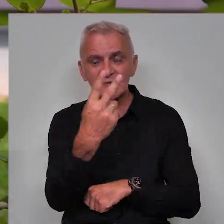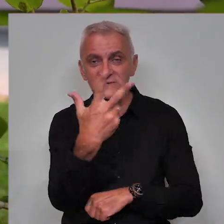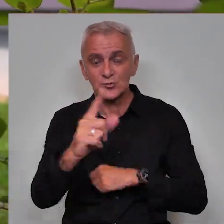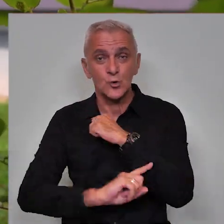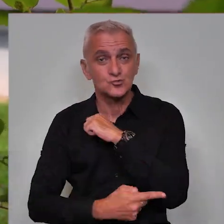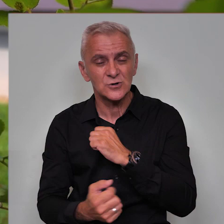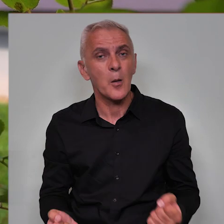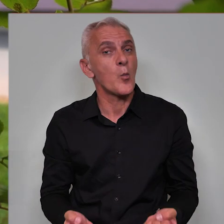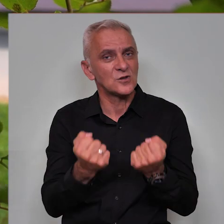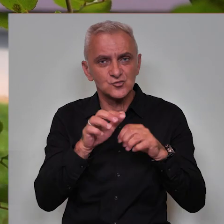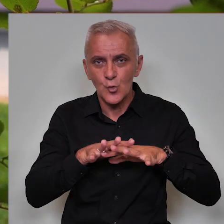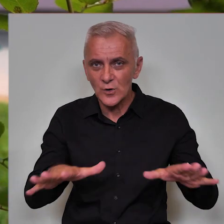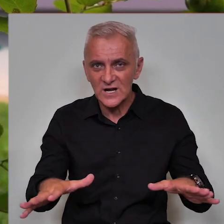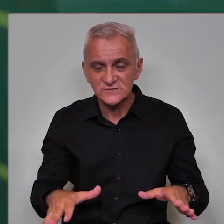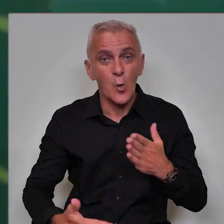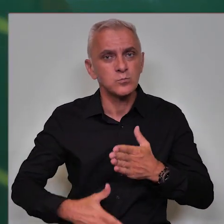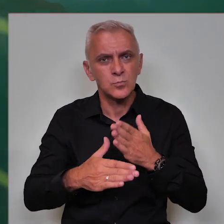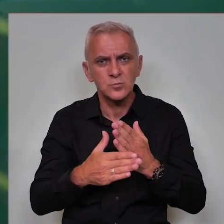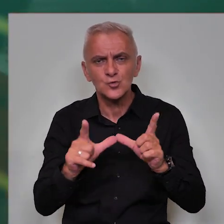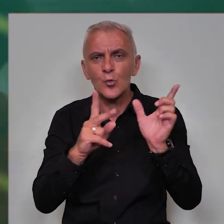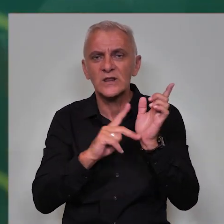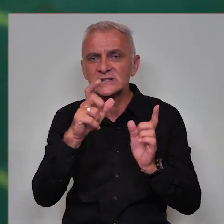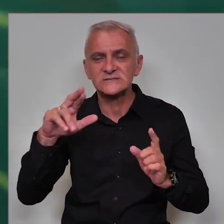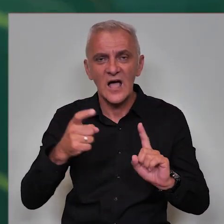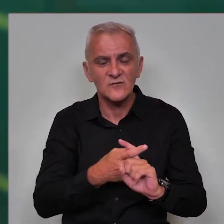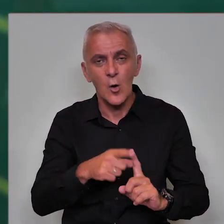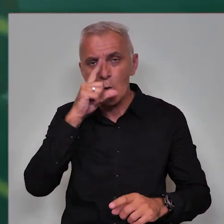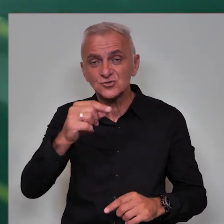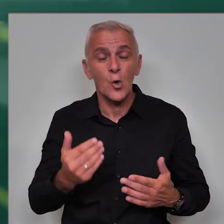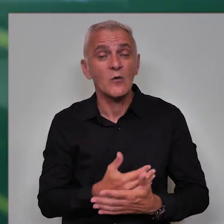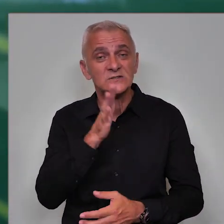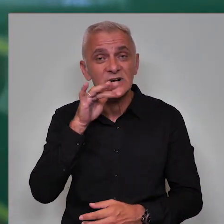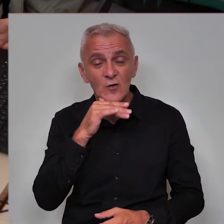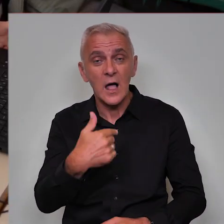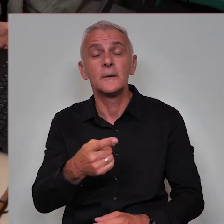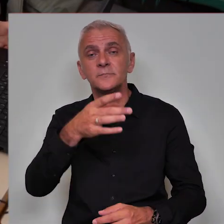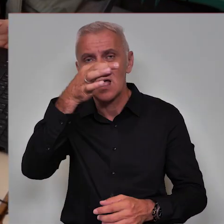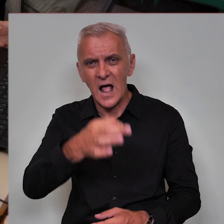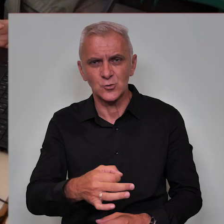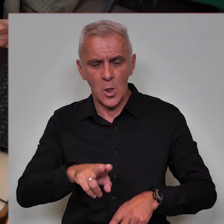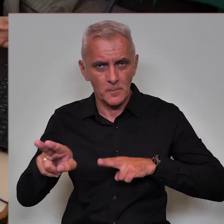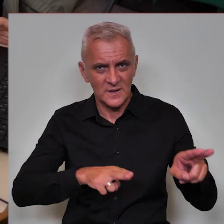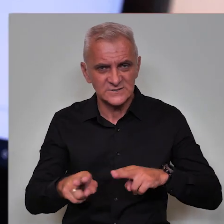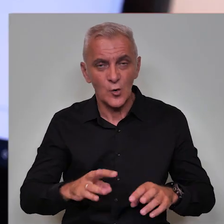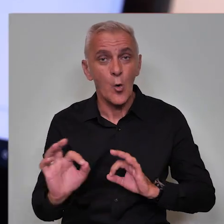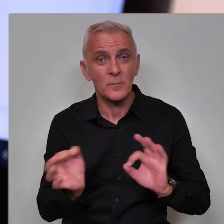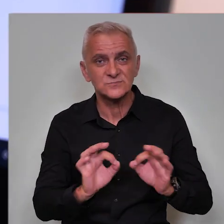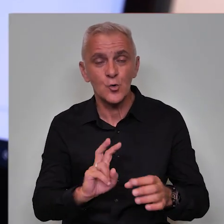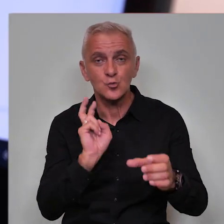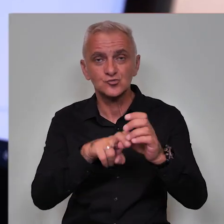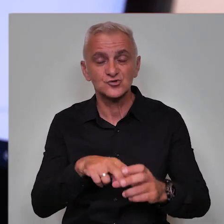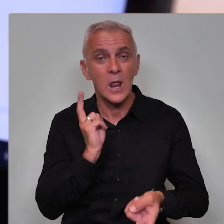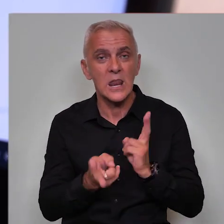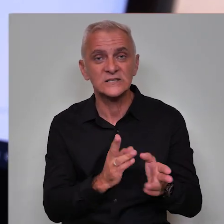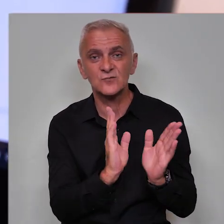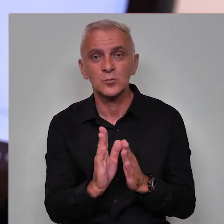Za 23 učenika s poteškoćama u razvoju s pomoć UNICEF, opštine Novo Sarajevo i nadležno kantonalnog ministarstva osigurano je